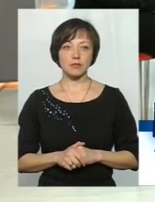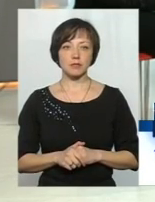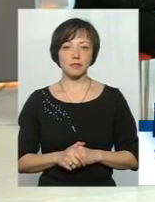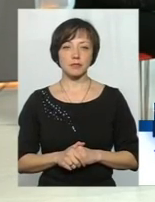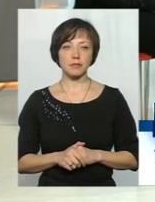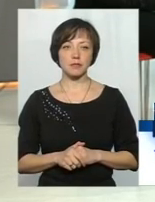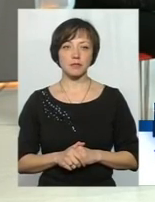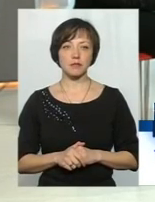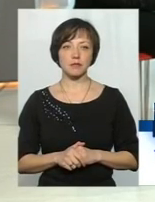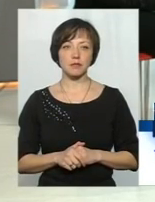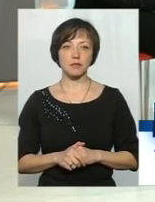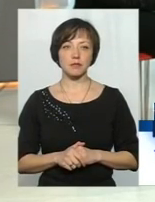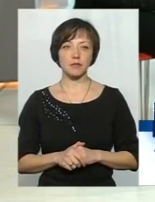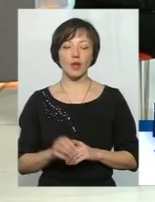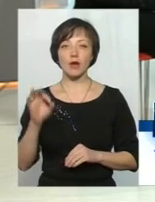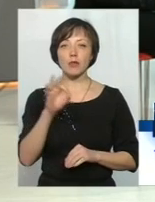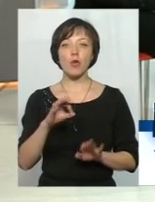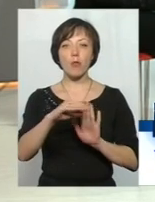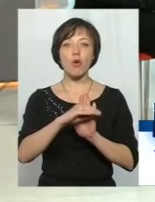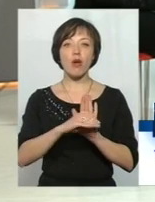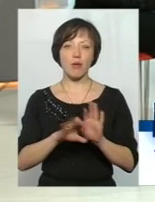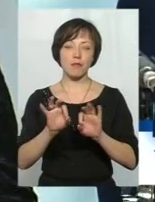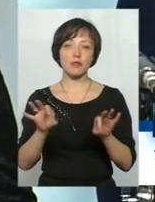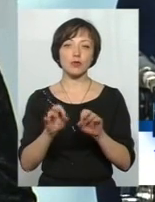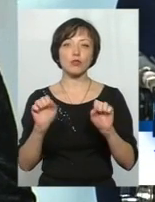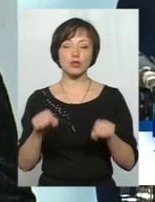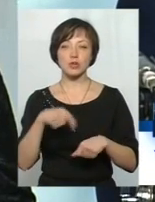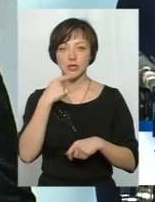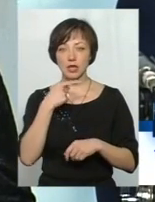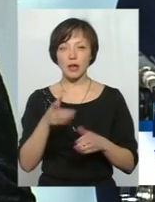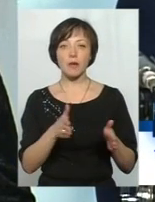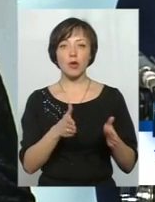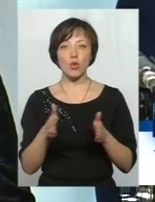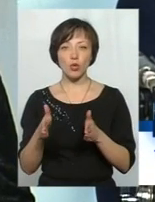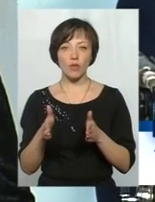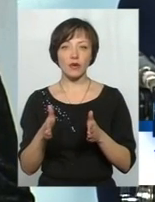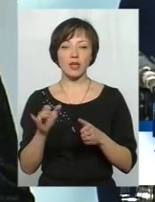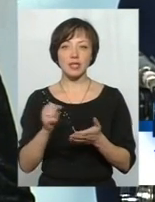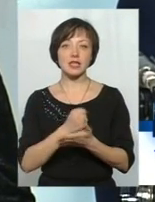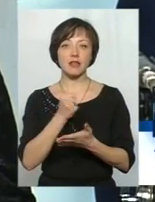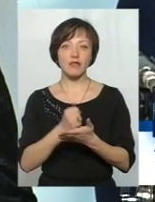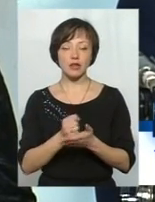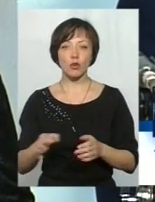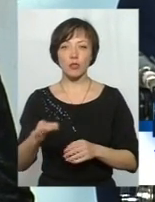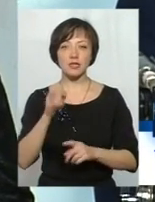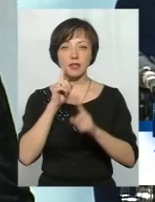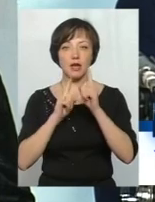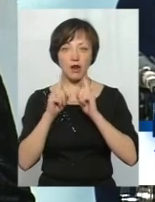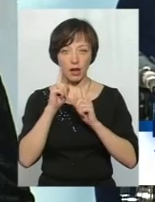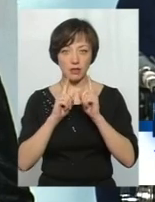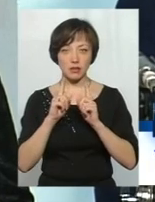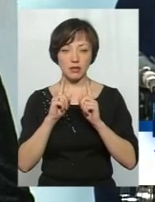Стосовно програм, можна сказати те, що їх підготовка і затвердження на обласній раді